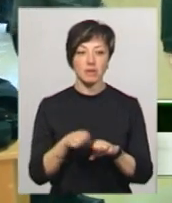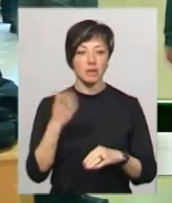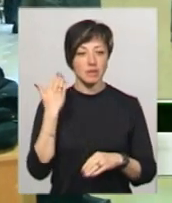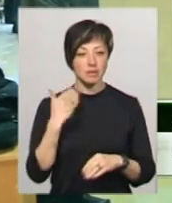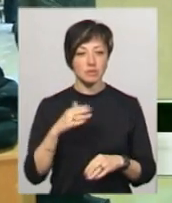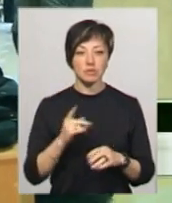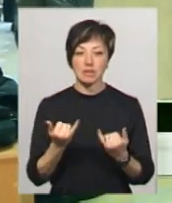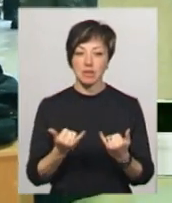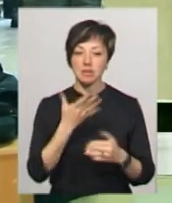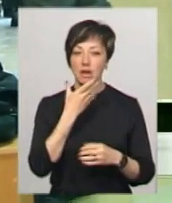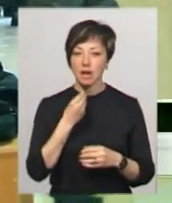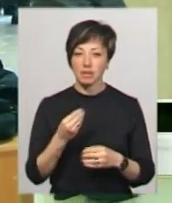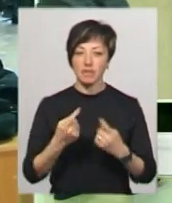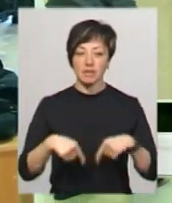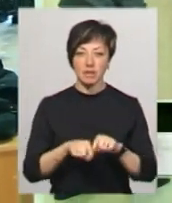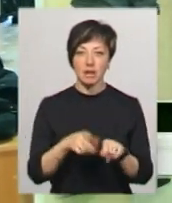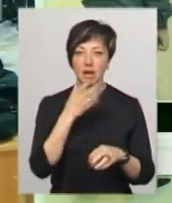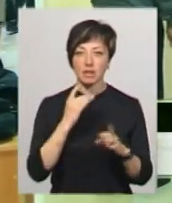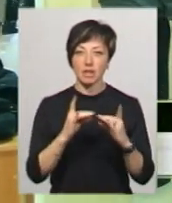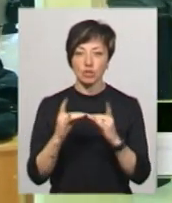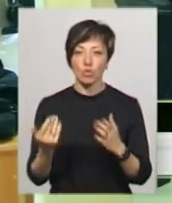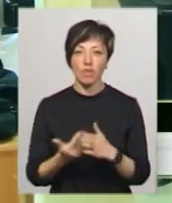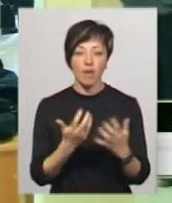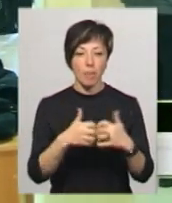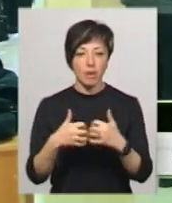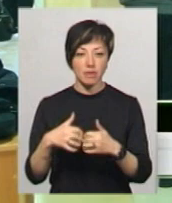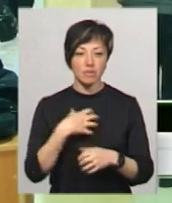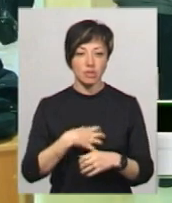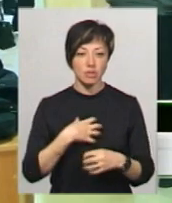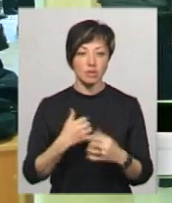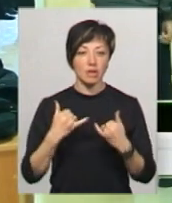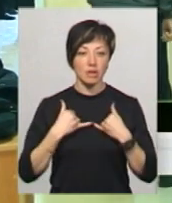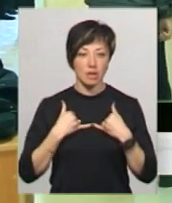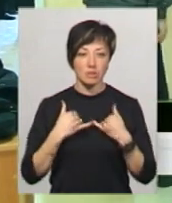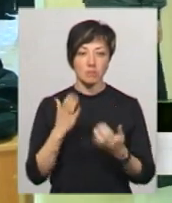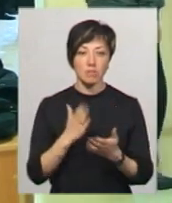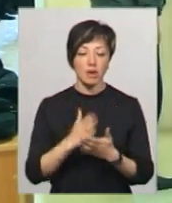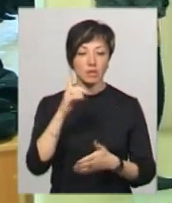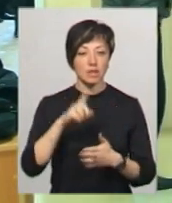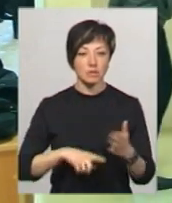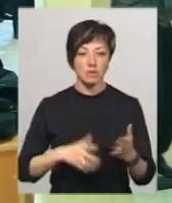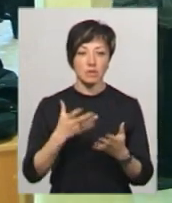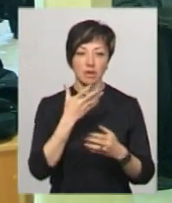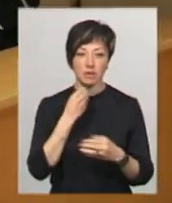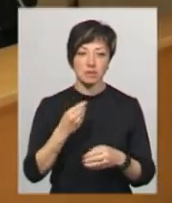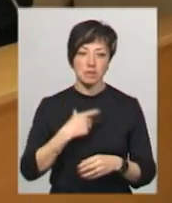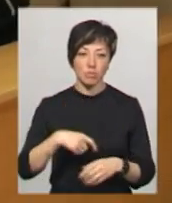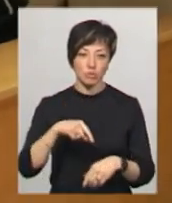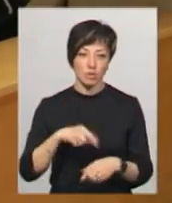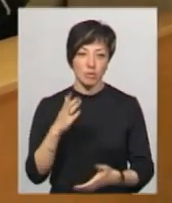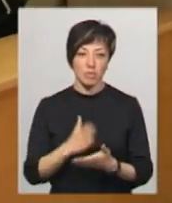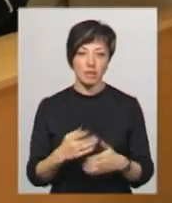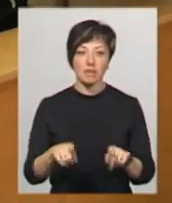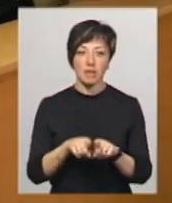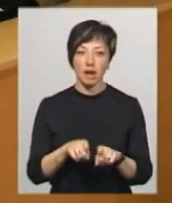відділення і гарне ліжко, нові апарати, що немаловажні для нас. Маємо надію, що будемо гарне самопочуття мати. Так